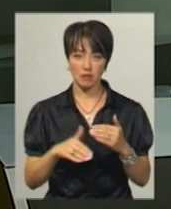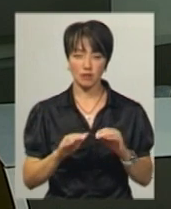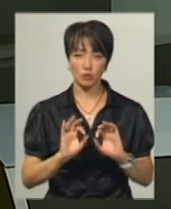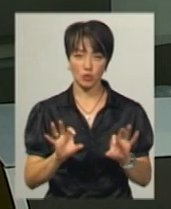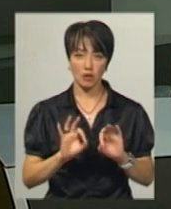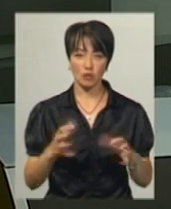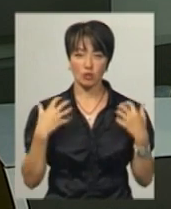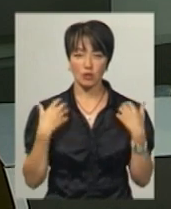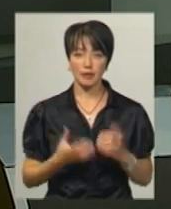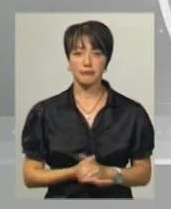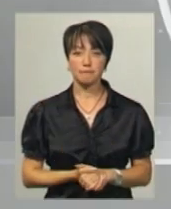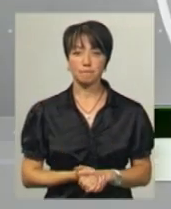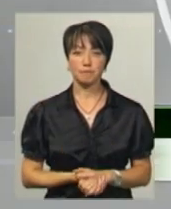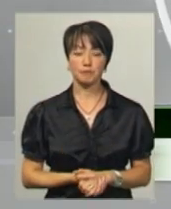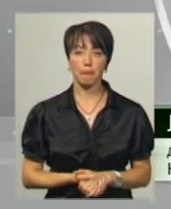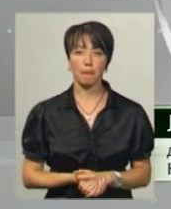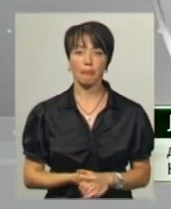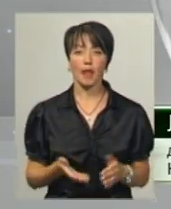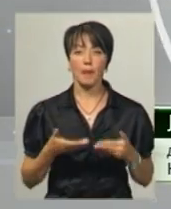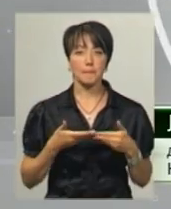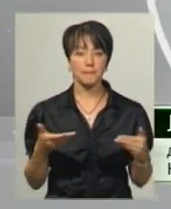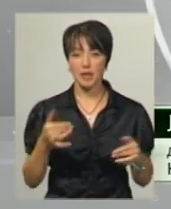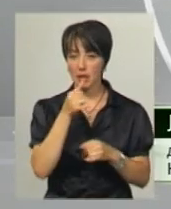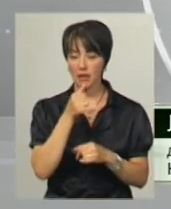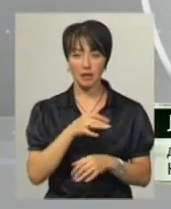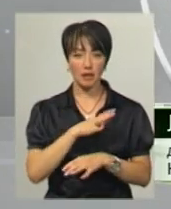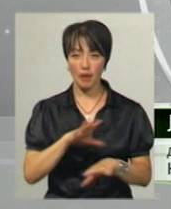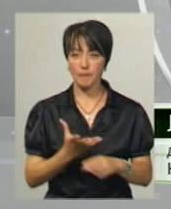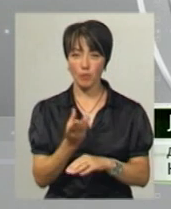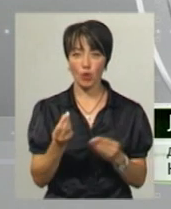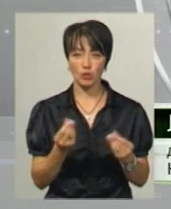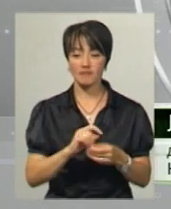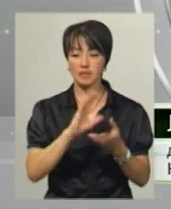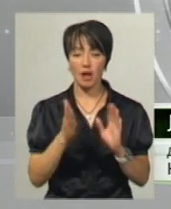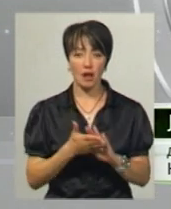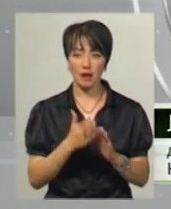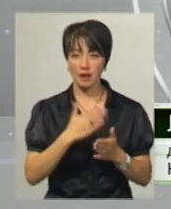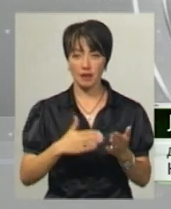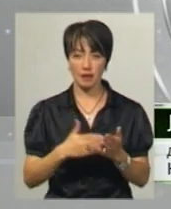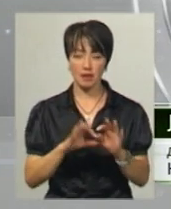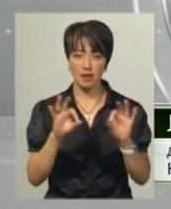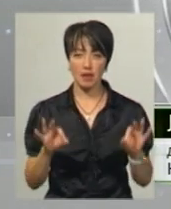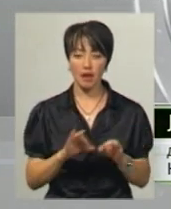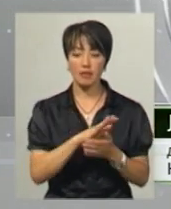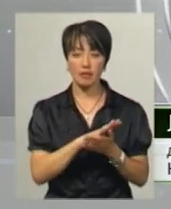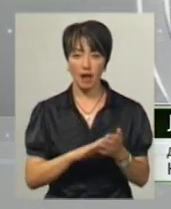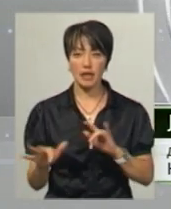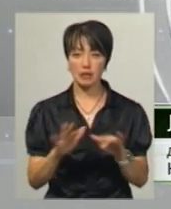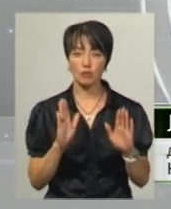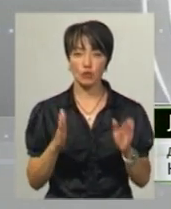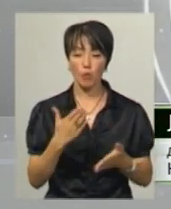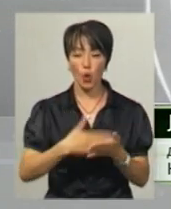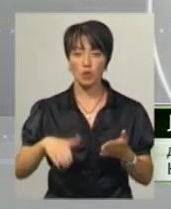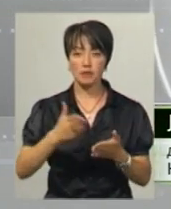Людмила Позенюк. «Ми їм не проплачували гроші, що взагалі ніякі. Далі дії будуть, ми